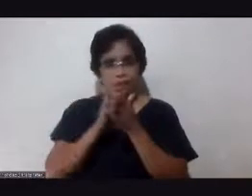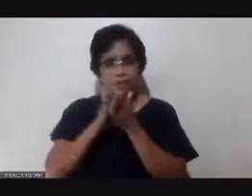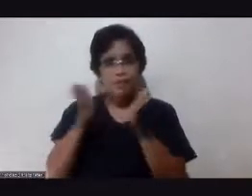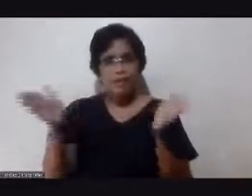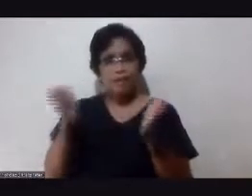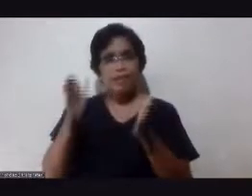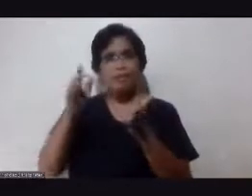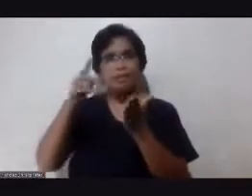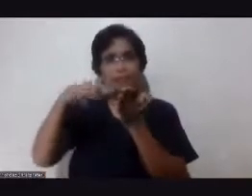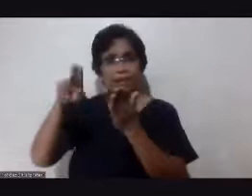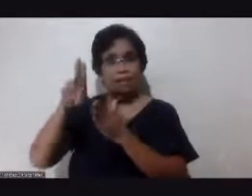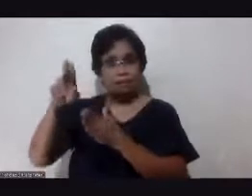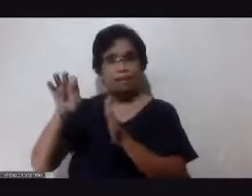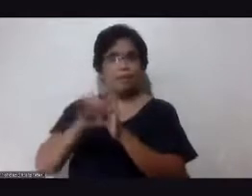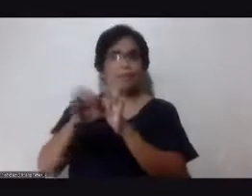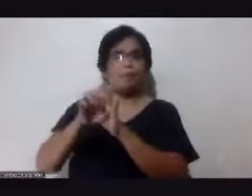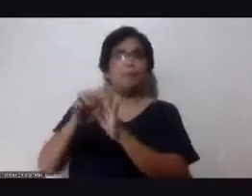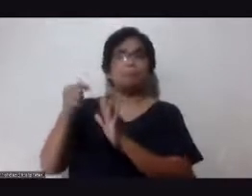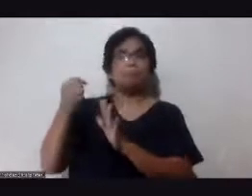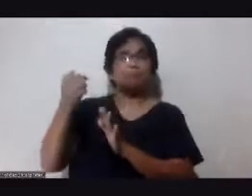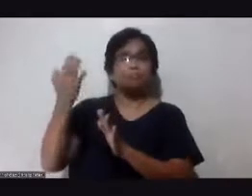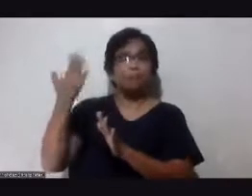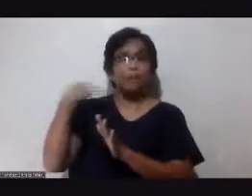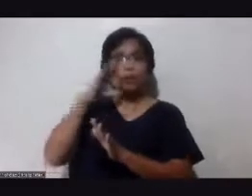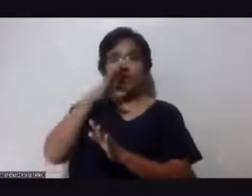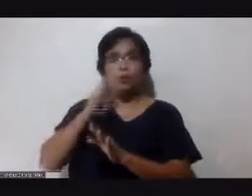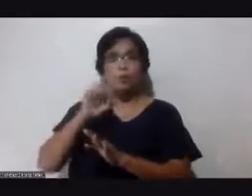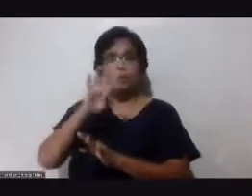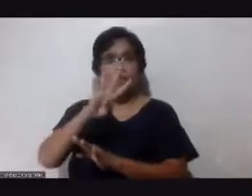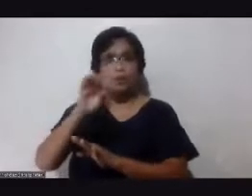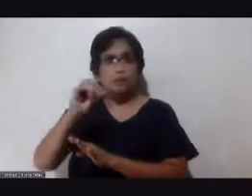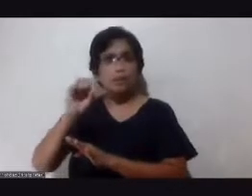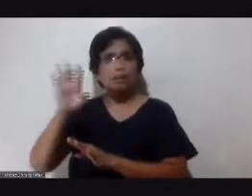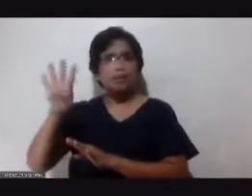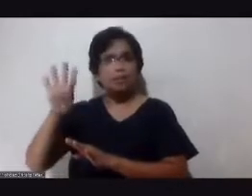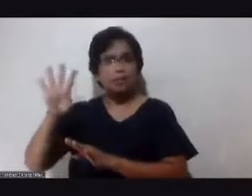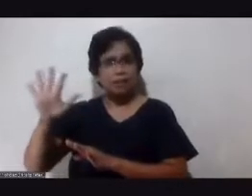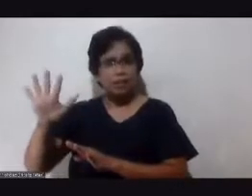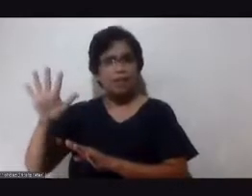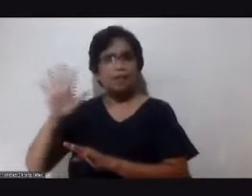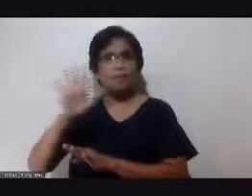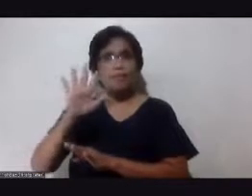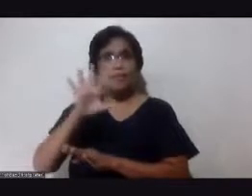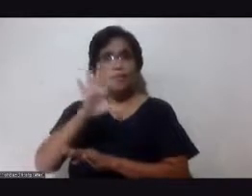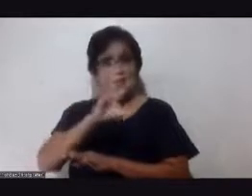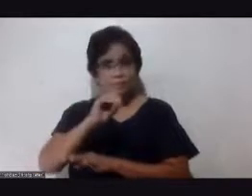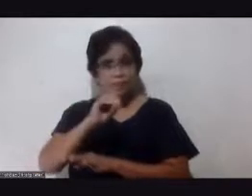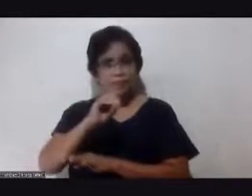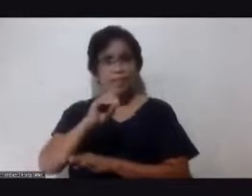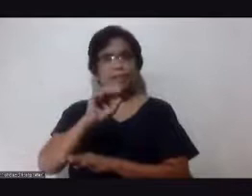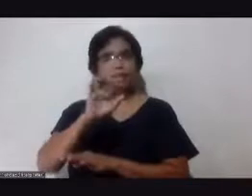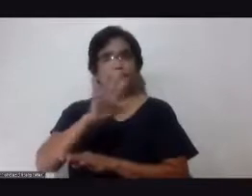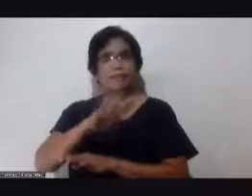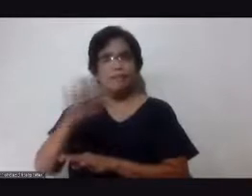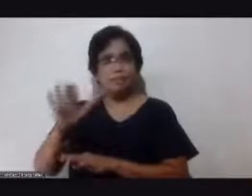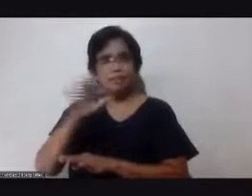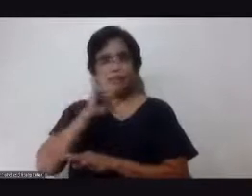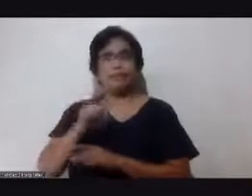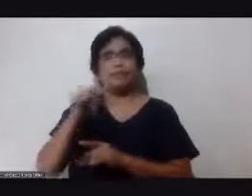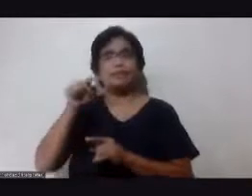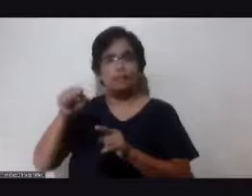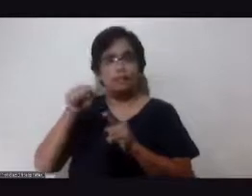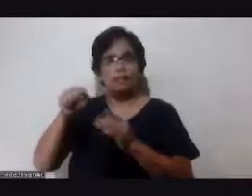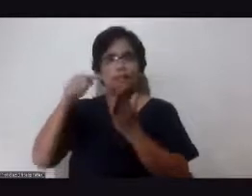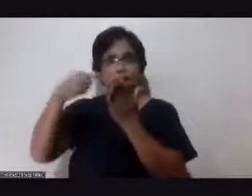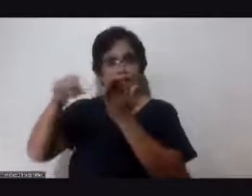nag 40 ako nung nag 45 nung nag 50 nung nag 55 yung mga big check ups ko para lang may record